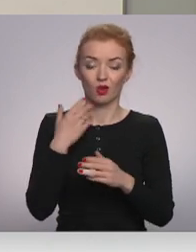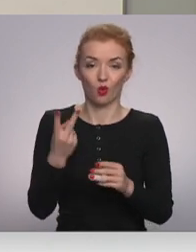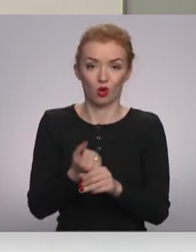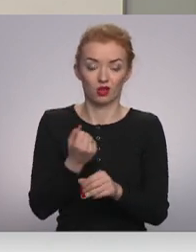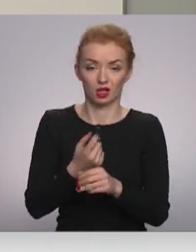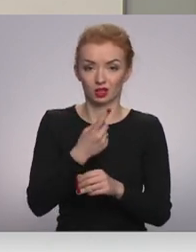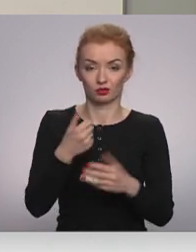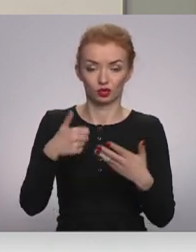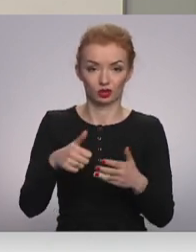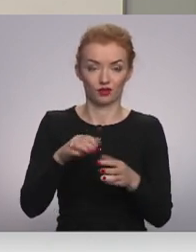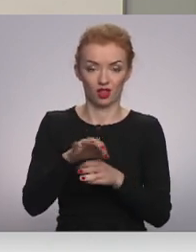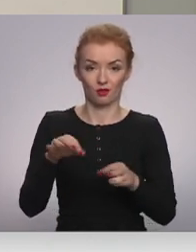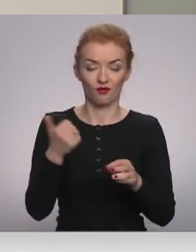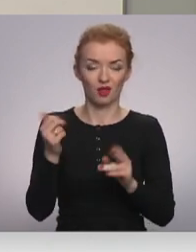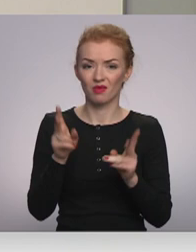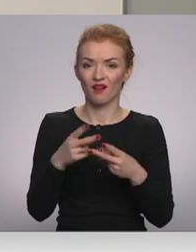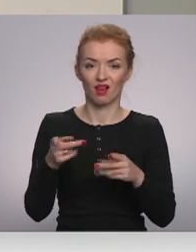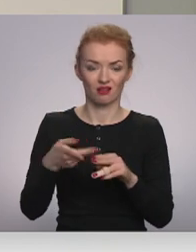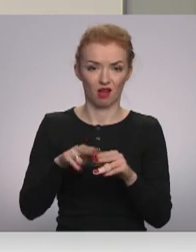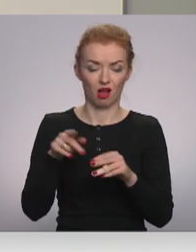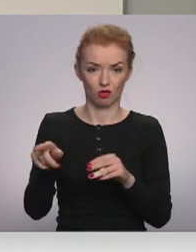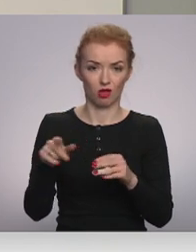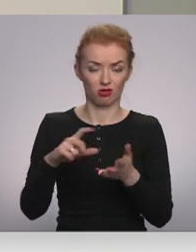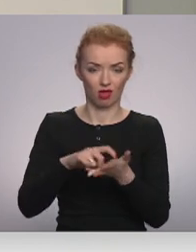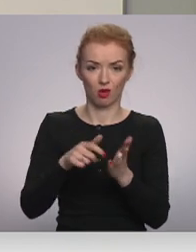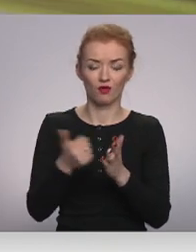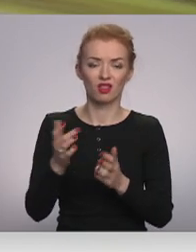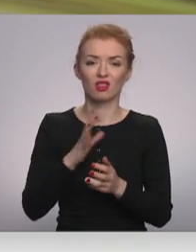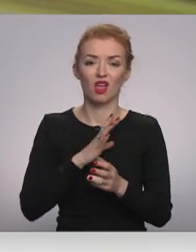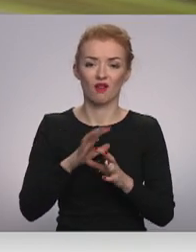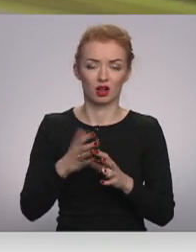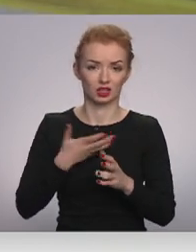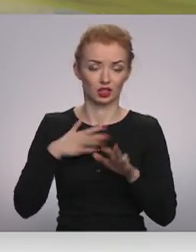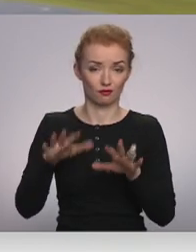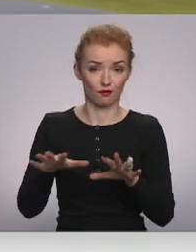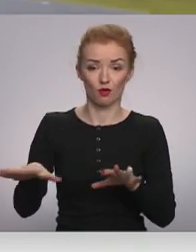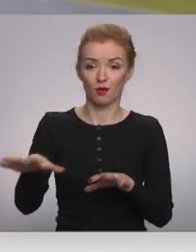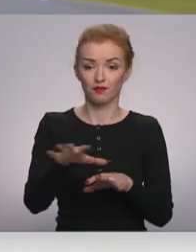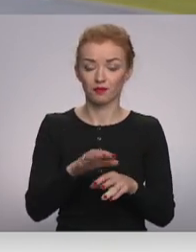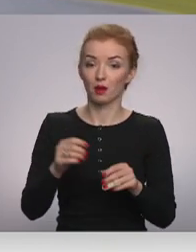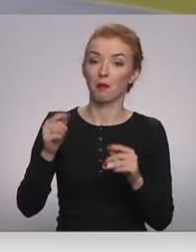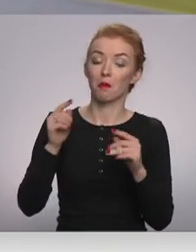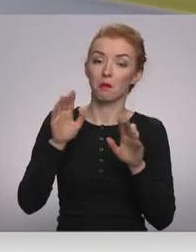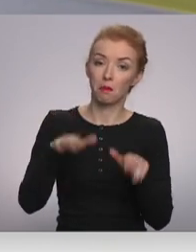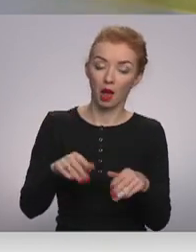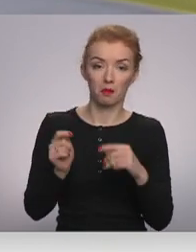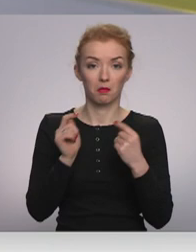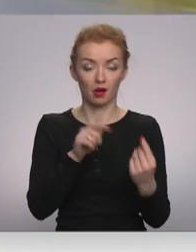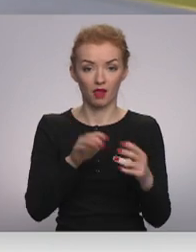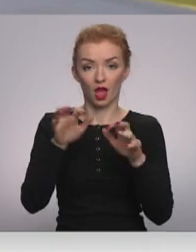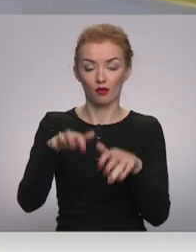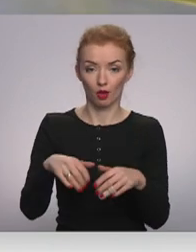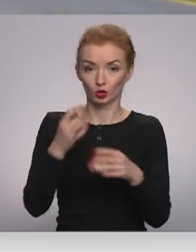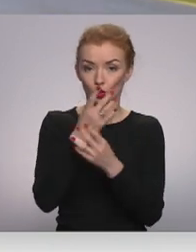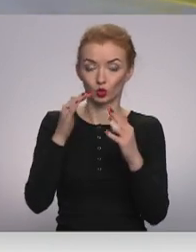160 kvadrātmetros. Tad viņiem nevajag šādas telpsi, viņi vienkārši nevarēs apdzīvot. Kan pārgan pretēks, daļas atņemšana kultūras